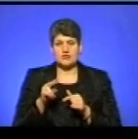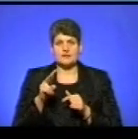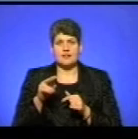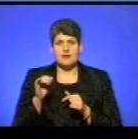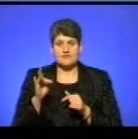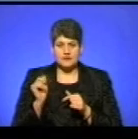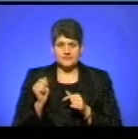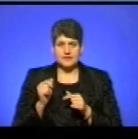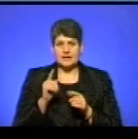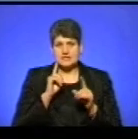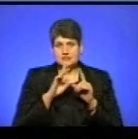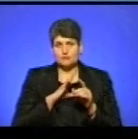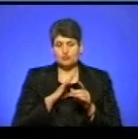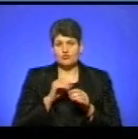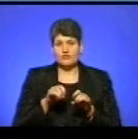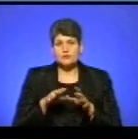сесії було вирішено відмовити.